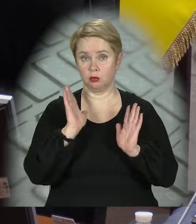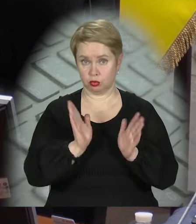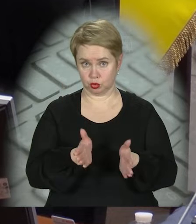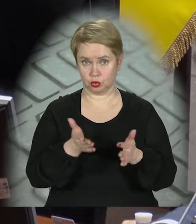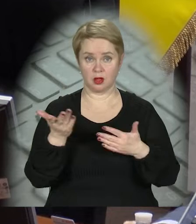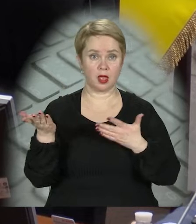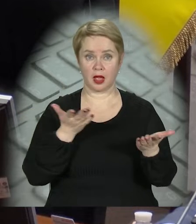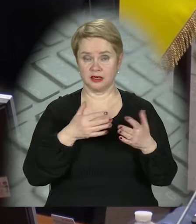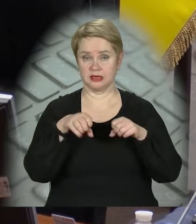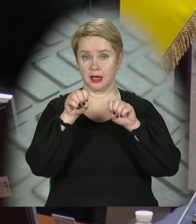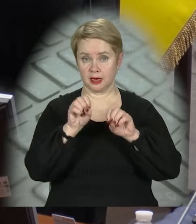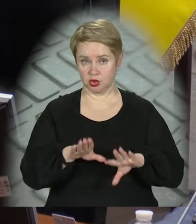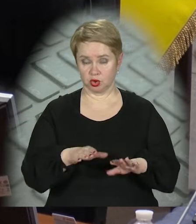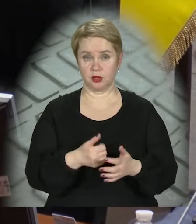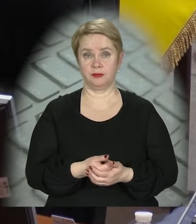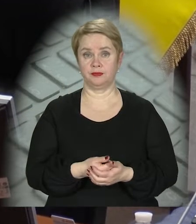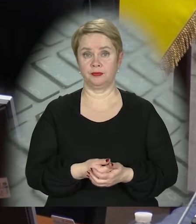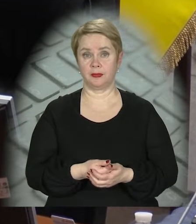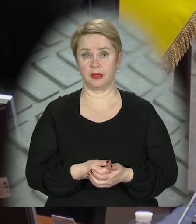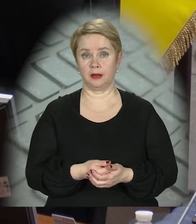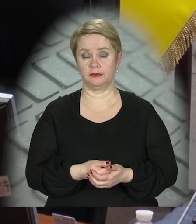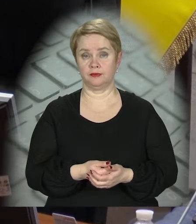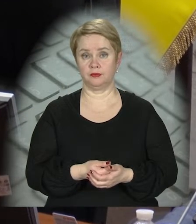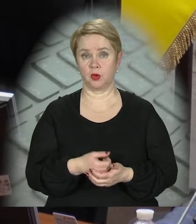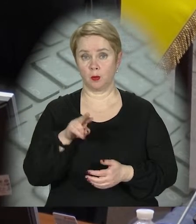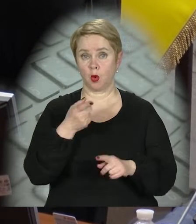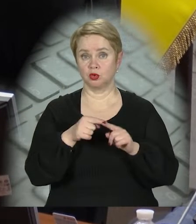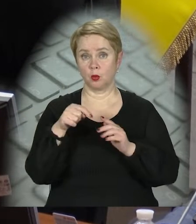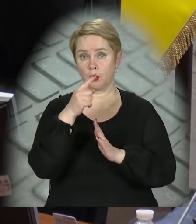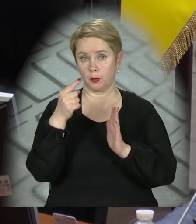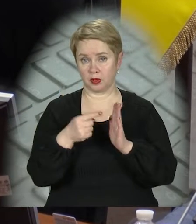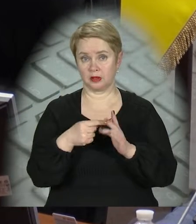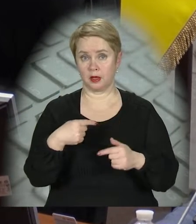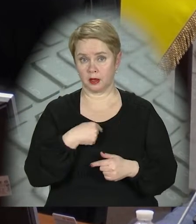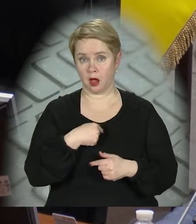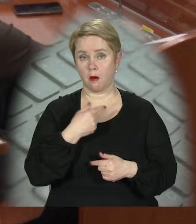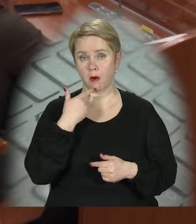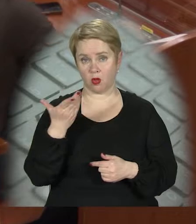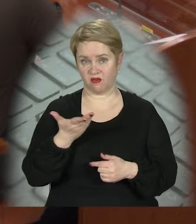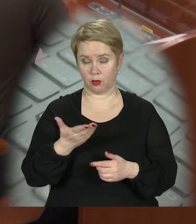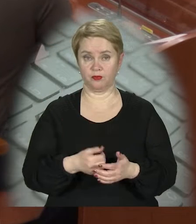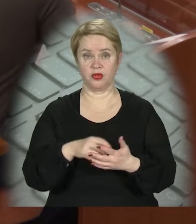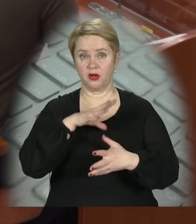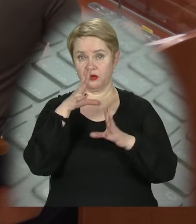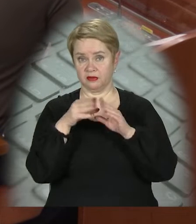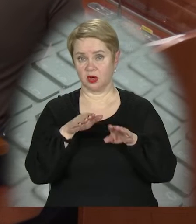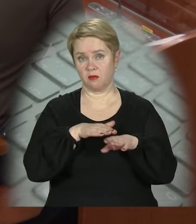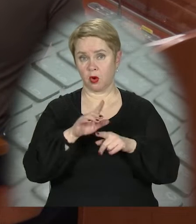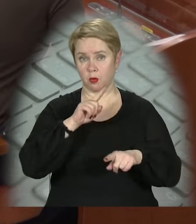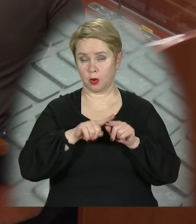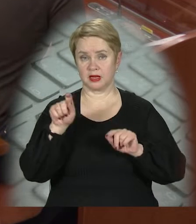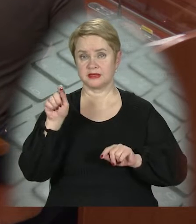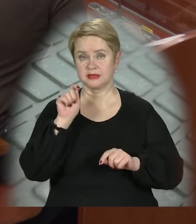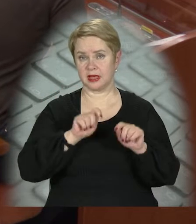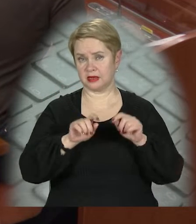якісь рішення по цьому питанню, я проінформую. В цілому впоралися швидко,